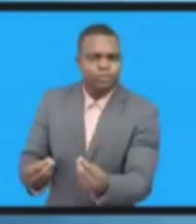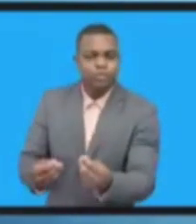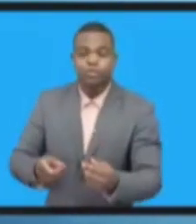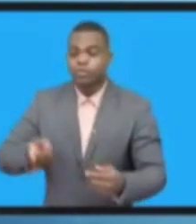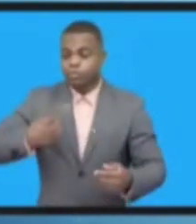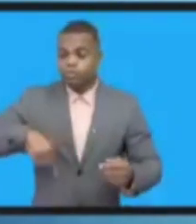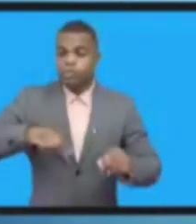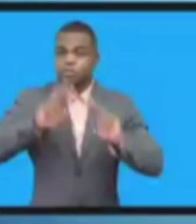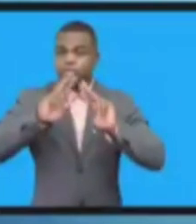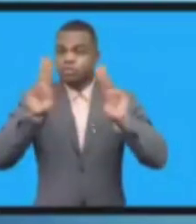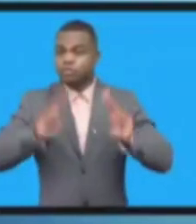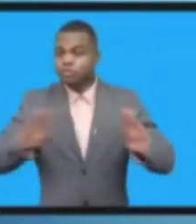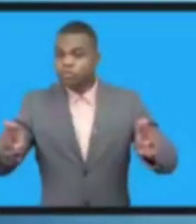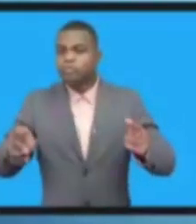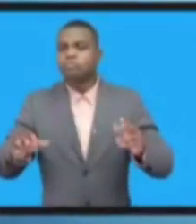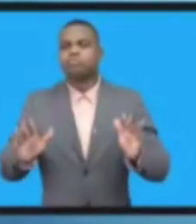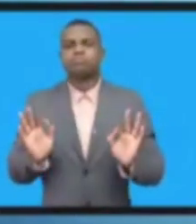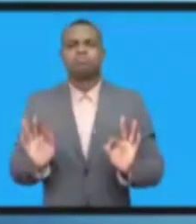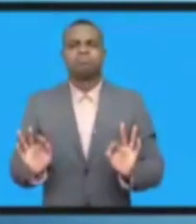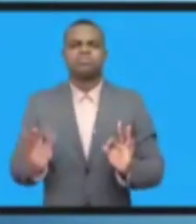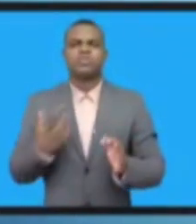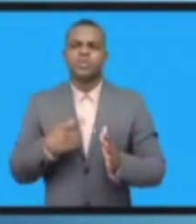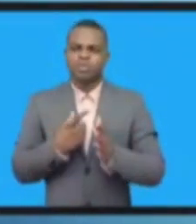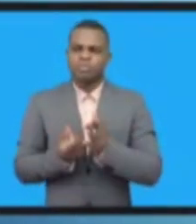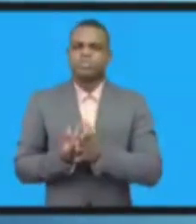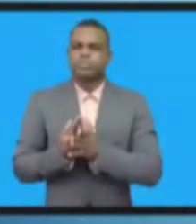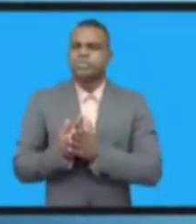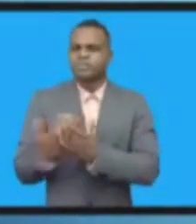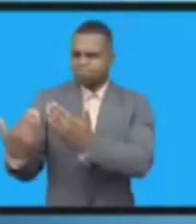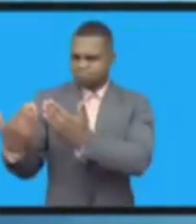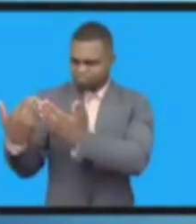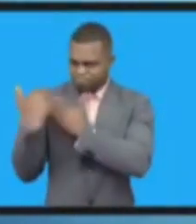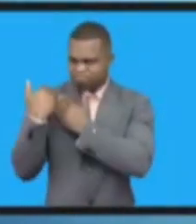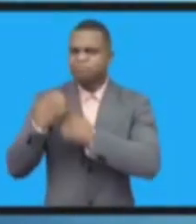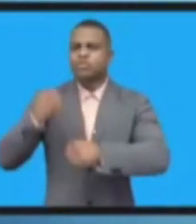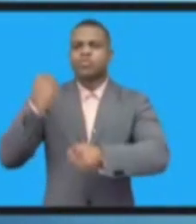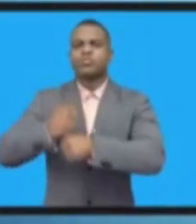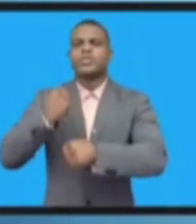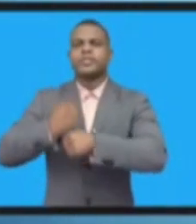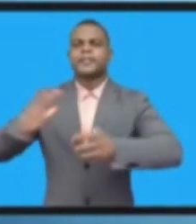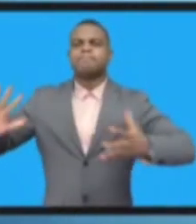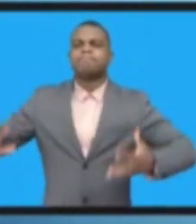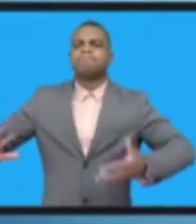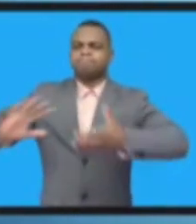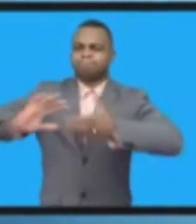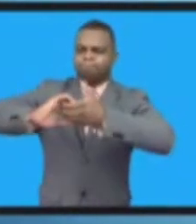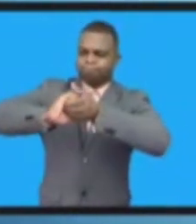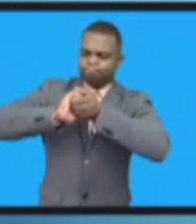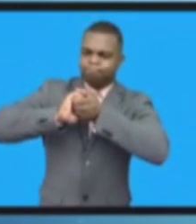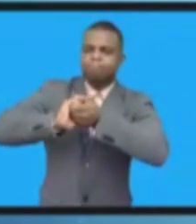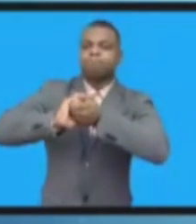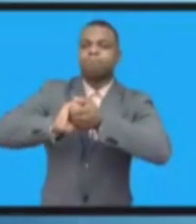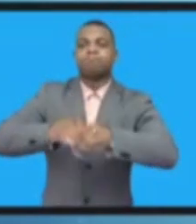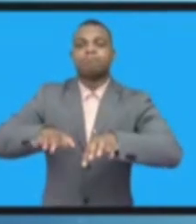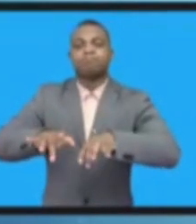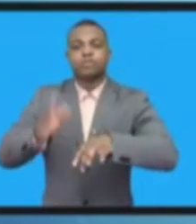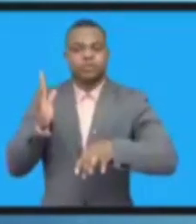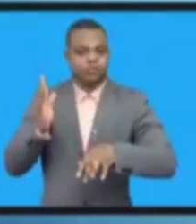котором доступ к быстрому, инклюзивному, доступно финансовому